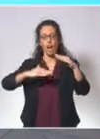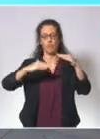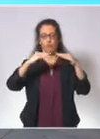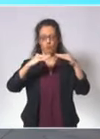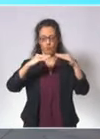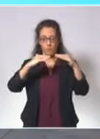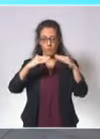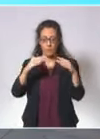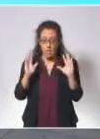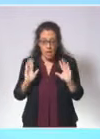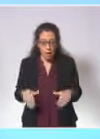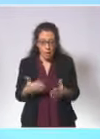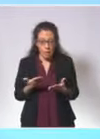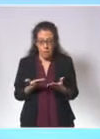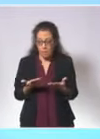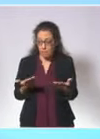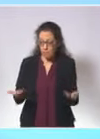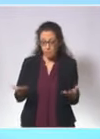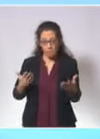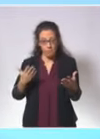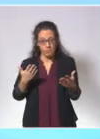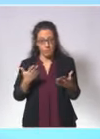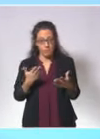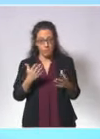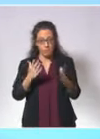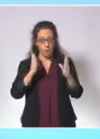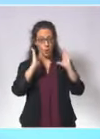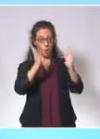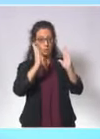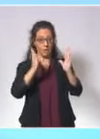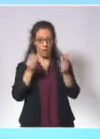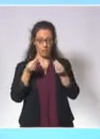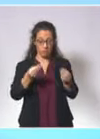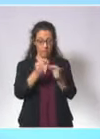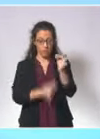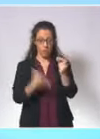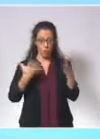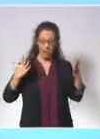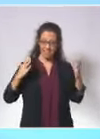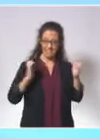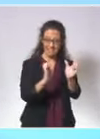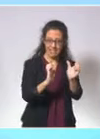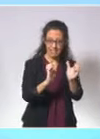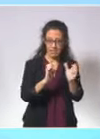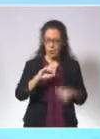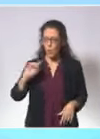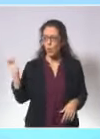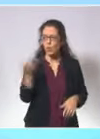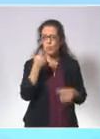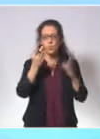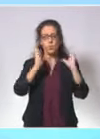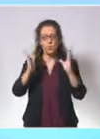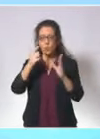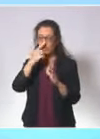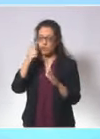elle se traduit déjà par des tensions fortes sur nos structures hospitalières qui ont quasiment toutes déclenché leur